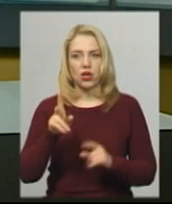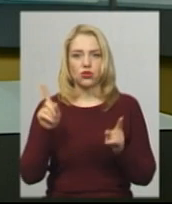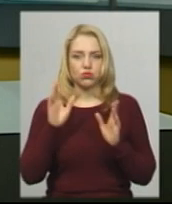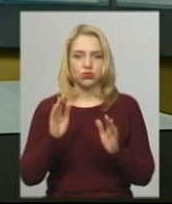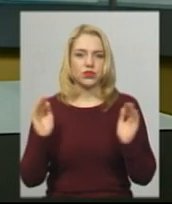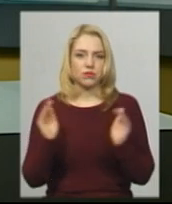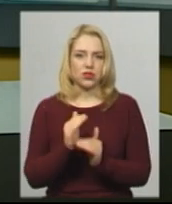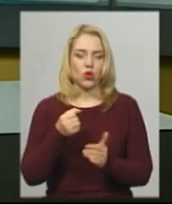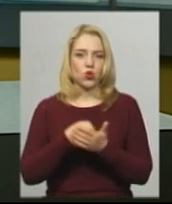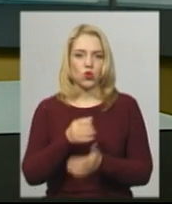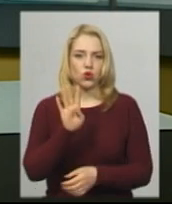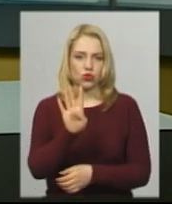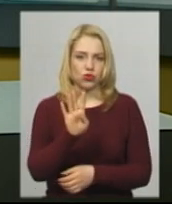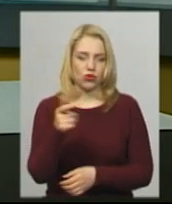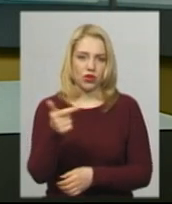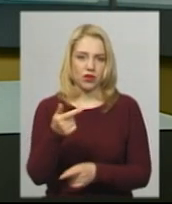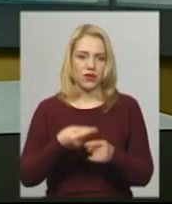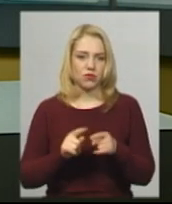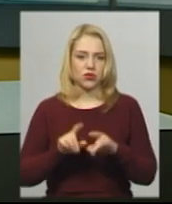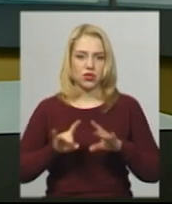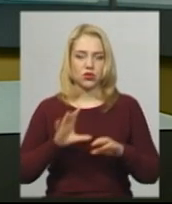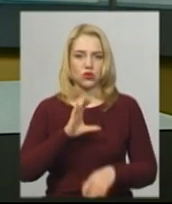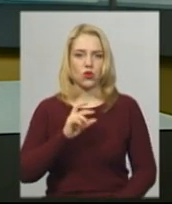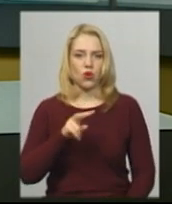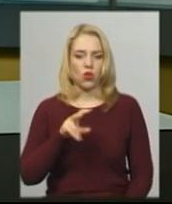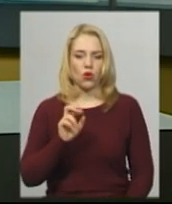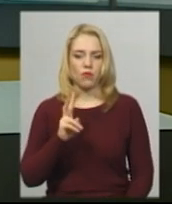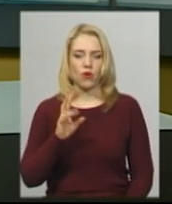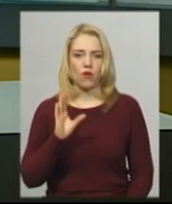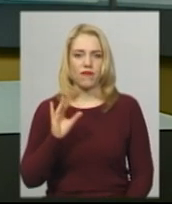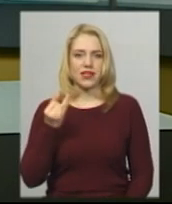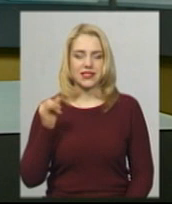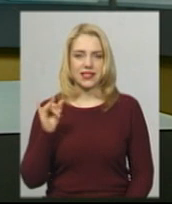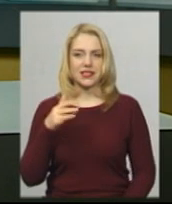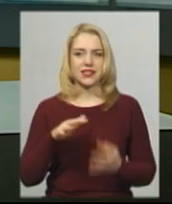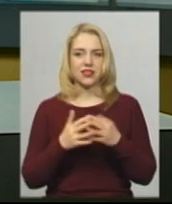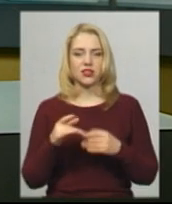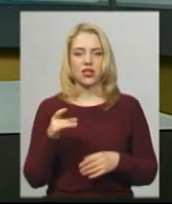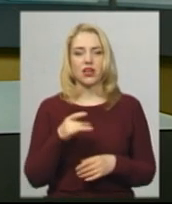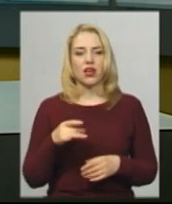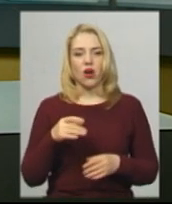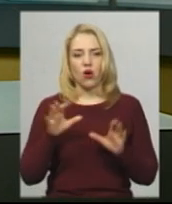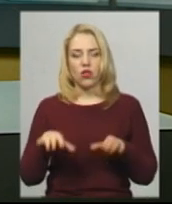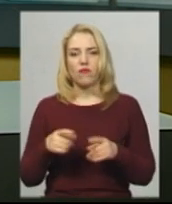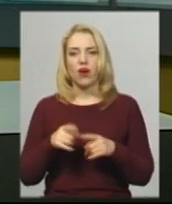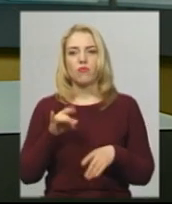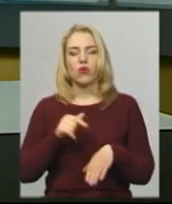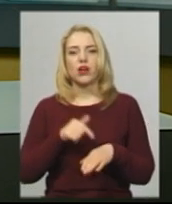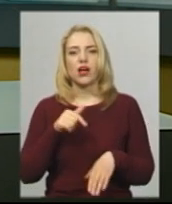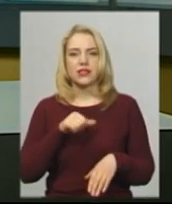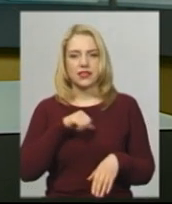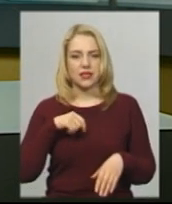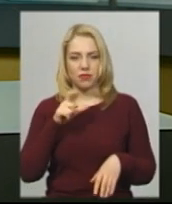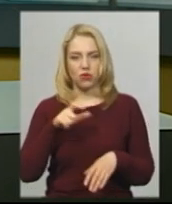гривень. Про це Суспільному розповів Солобковецький сільський голова Сергій Когут. Про реакцію селян на таку заяву розповів